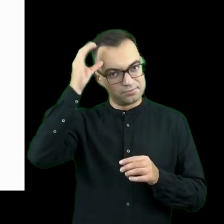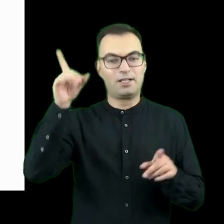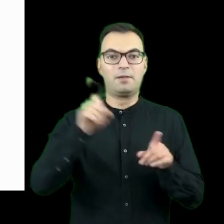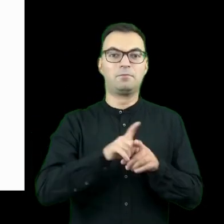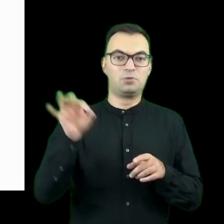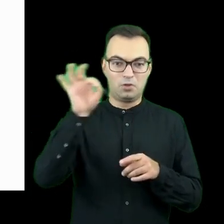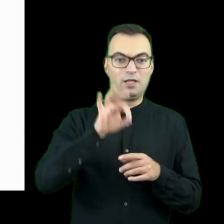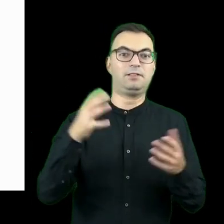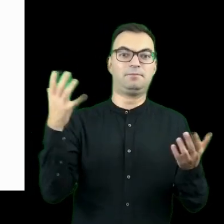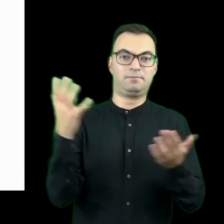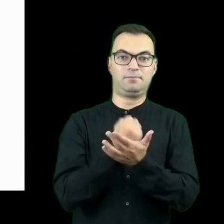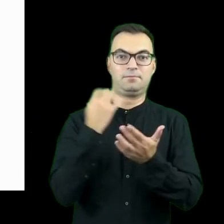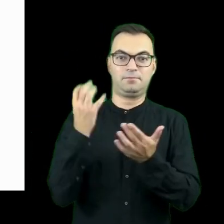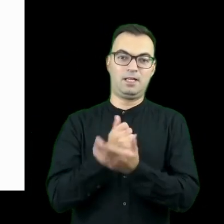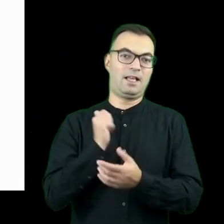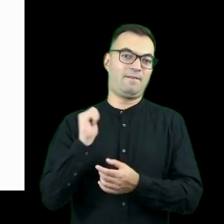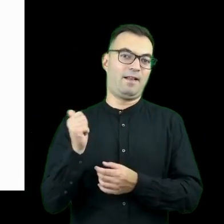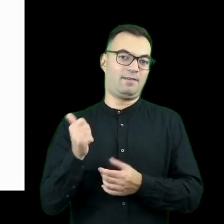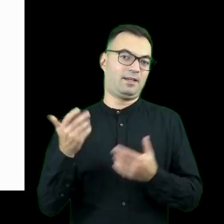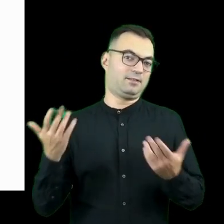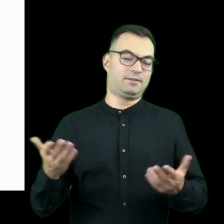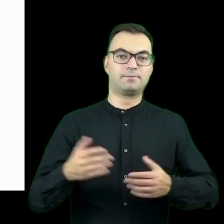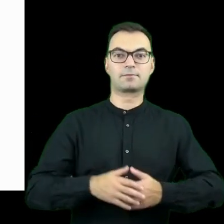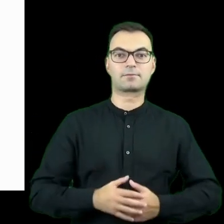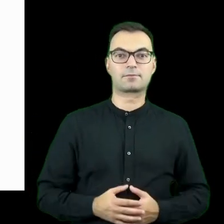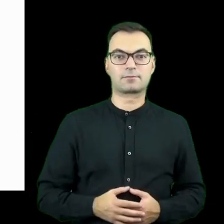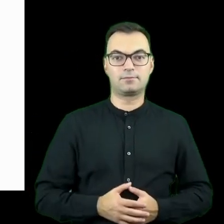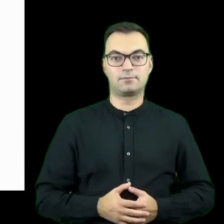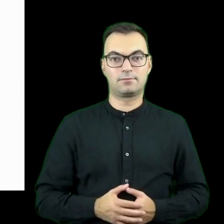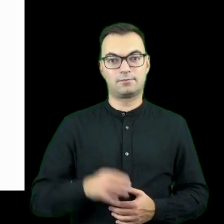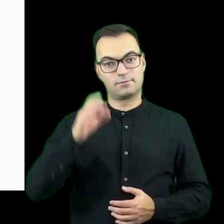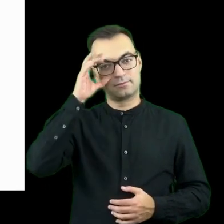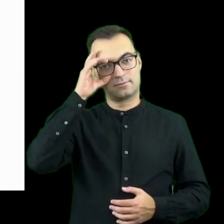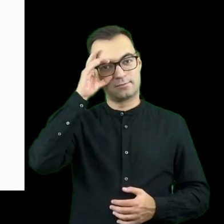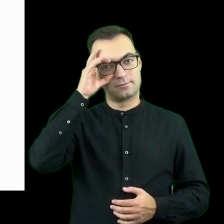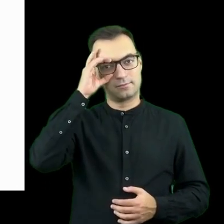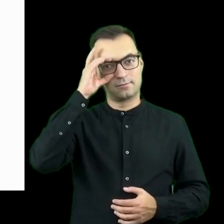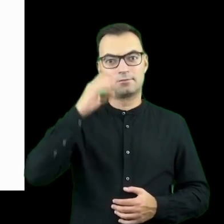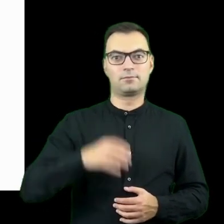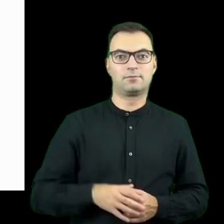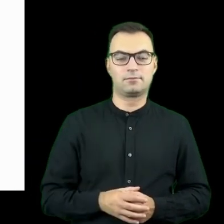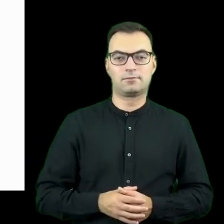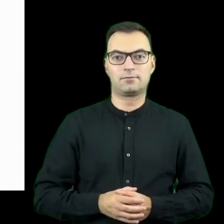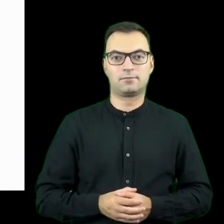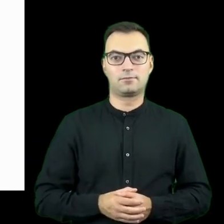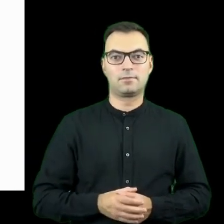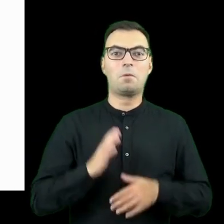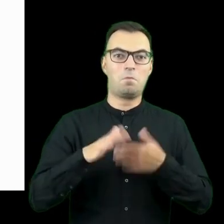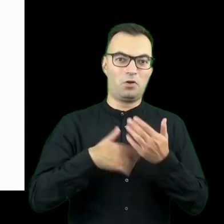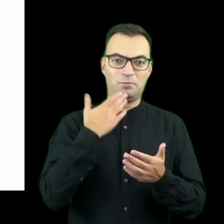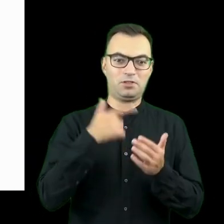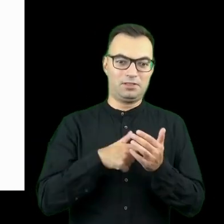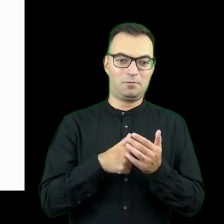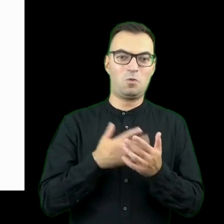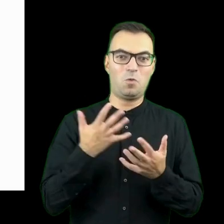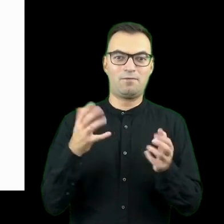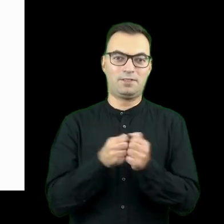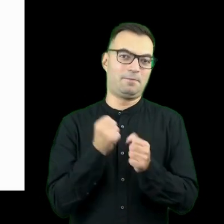ale też kontynuację zdobywania kwalifikacji, które potem pomagały im na rynku pracy.